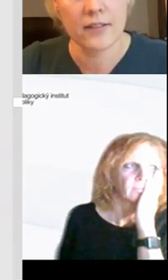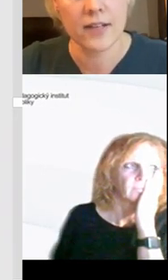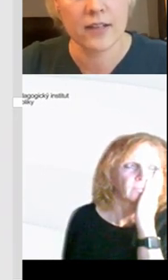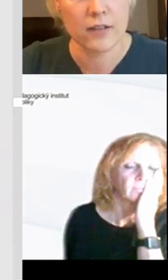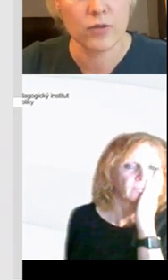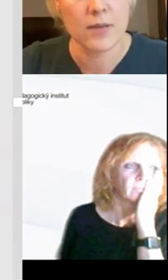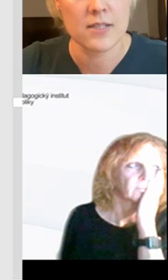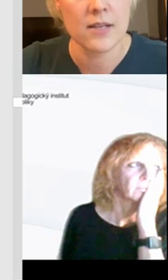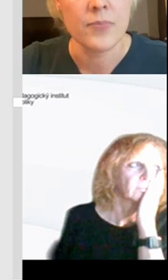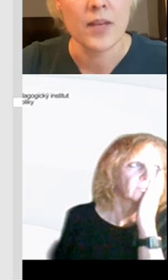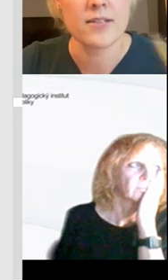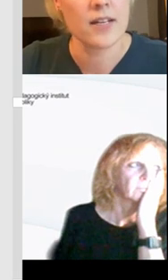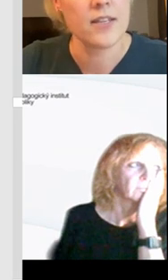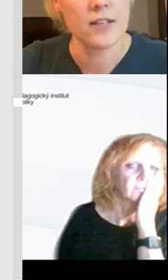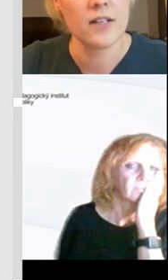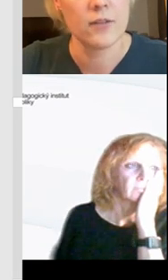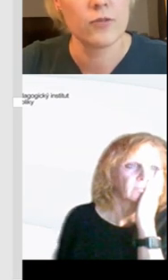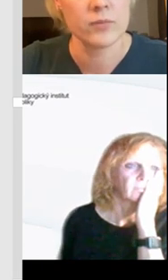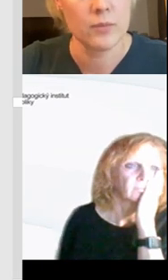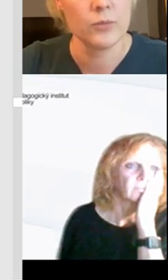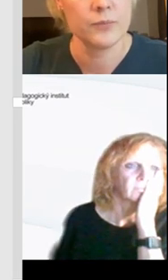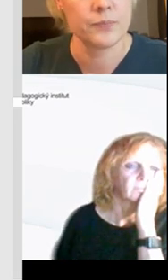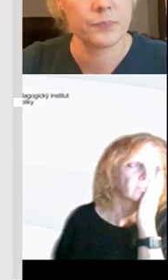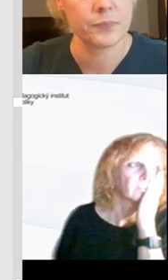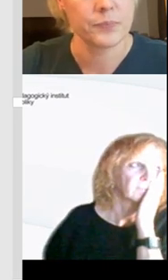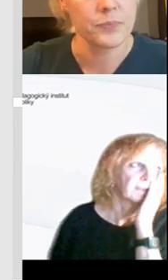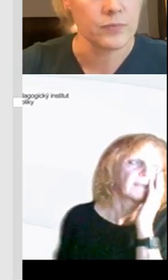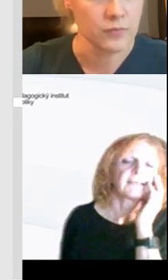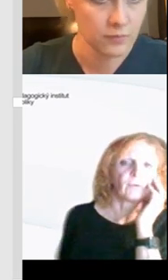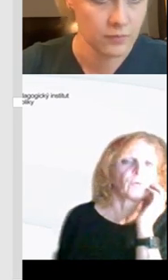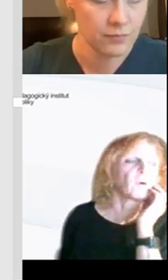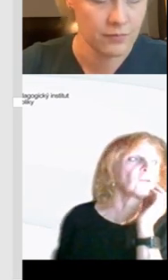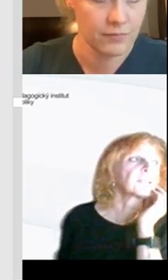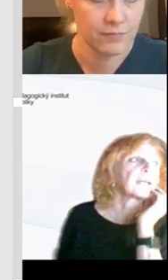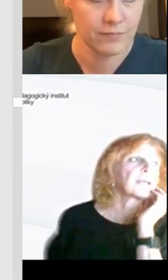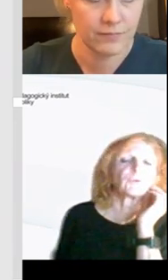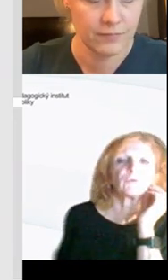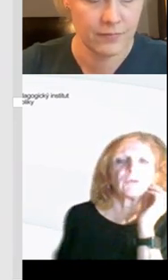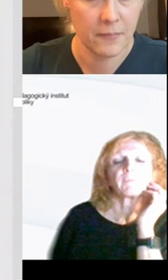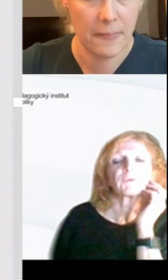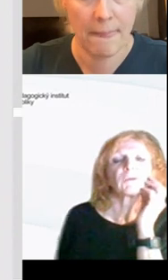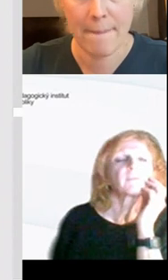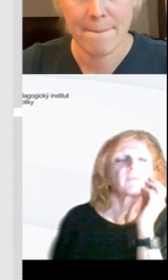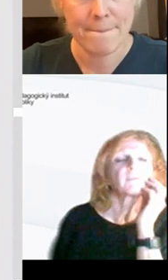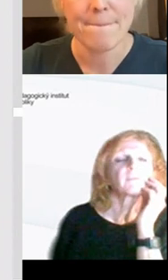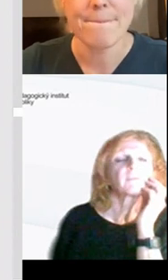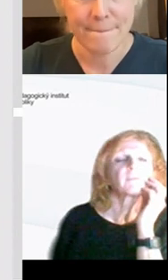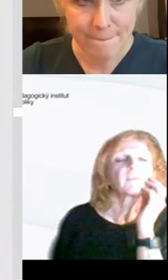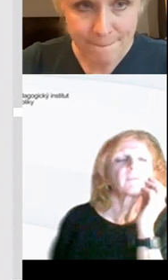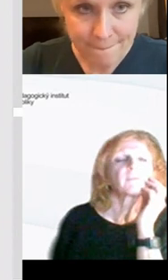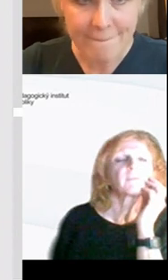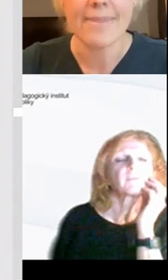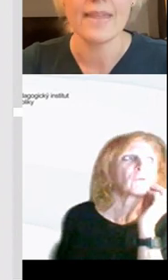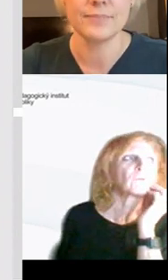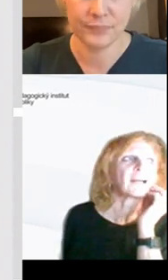nějakých dat, nějakých informací a sdílení v tom týmu. Děkuju moc. Posuneme se už k